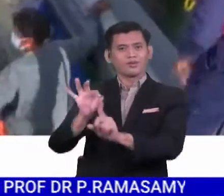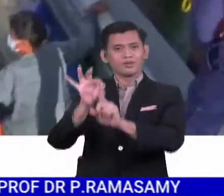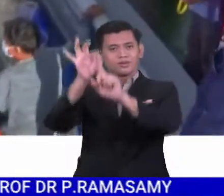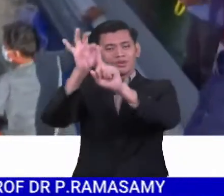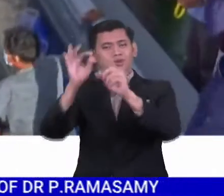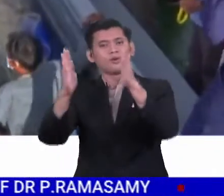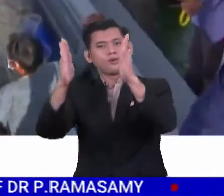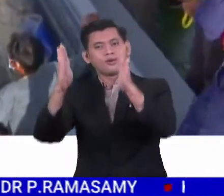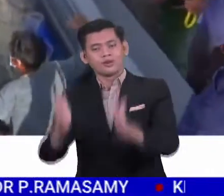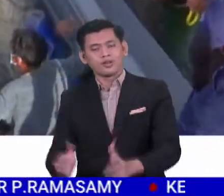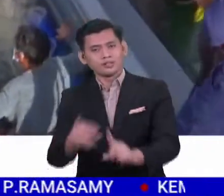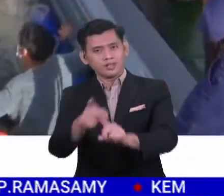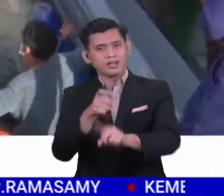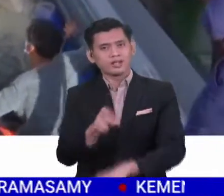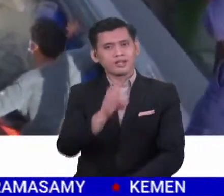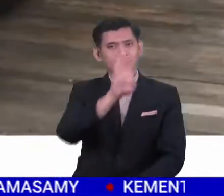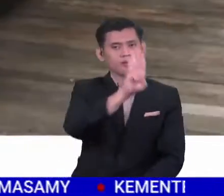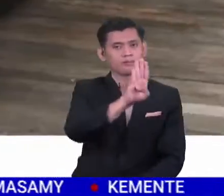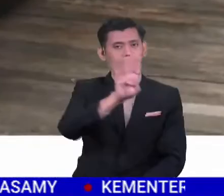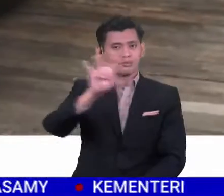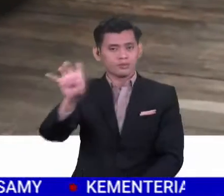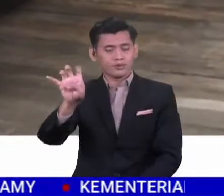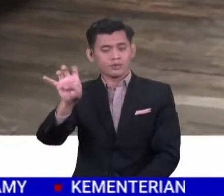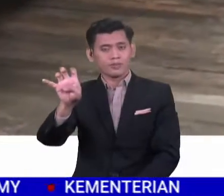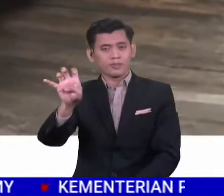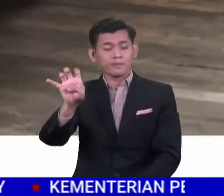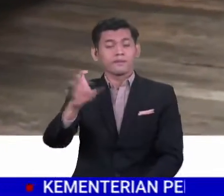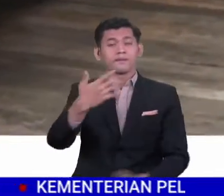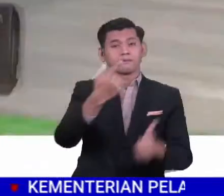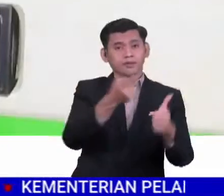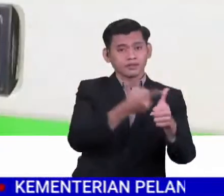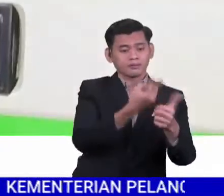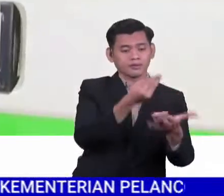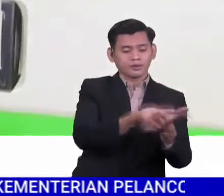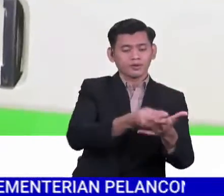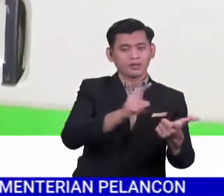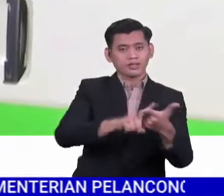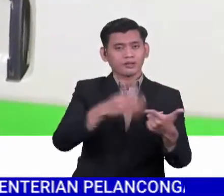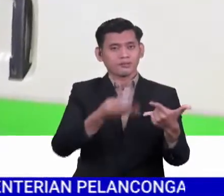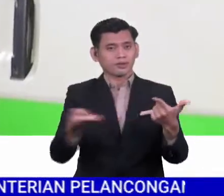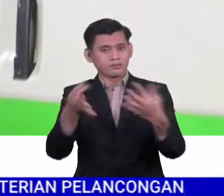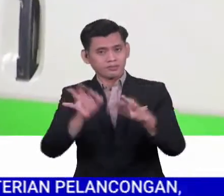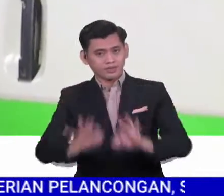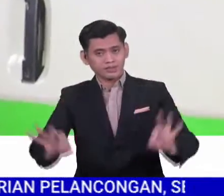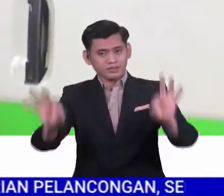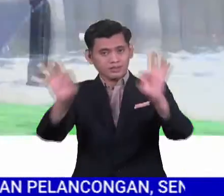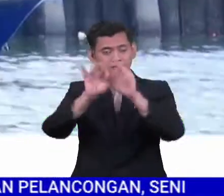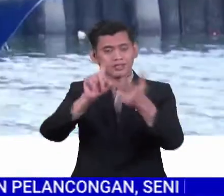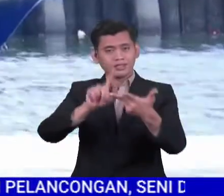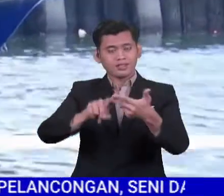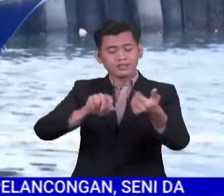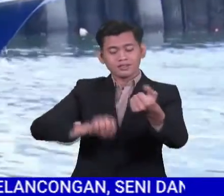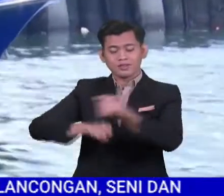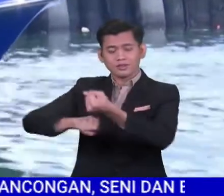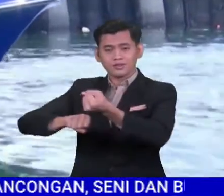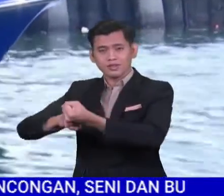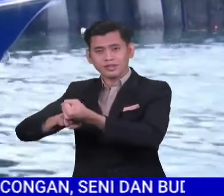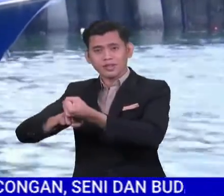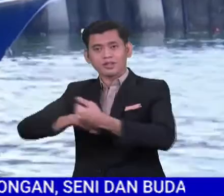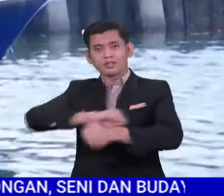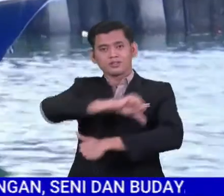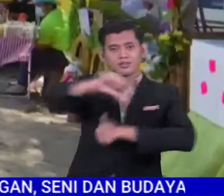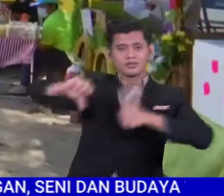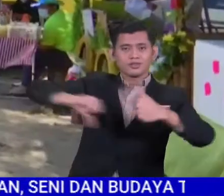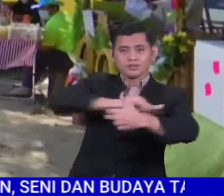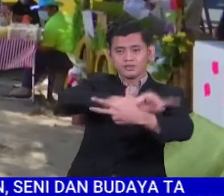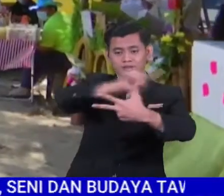B40. Bantuan antaranya meliputi kewangan, barangan keperluan harian dan sokongan psikososial.